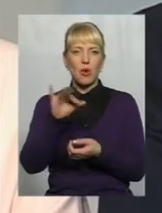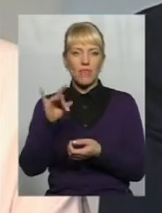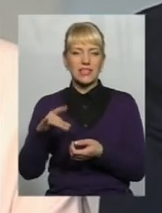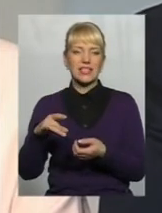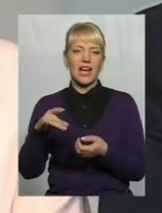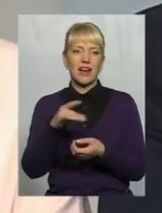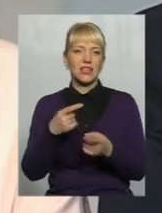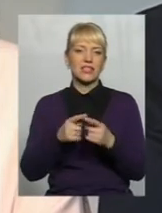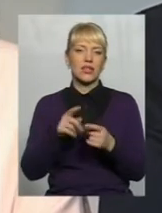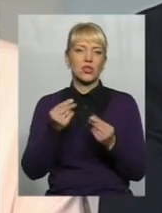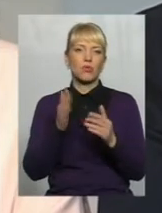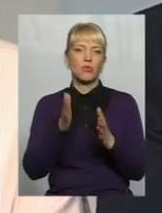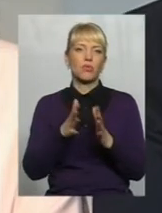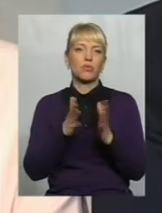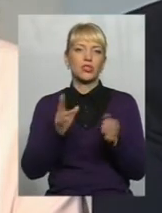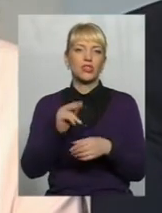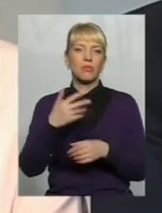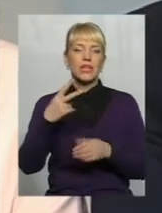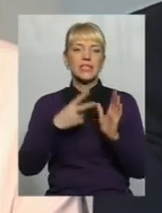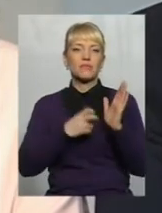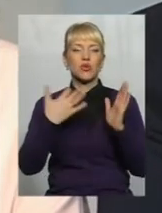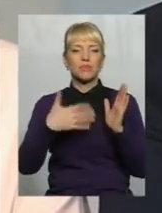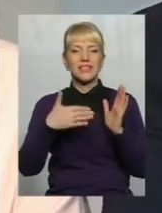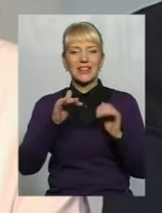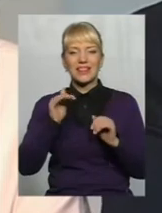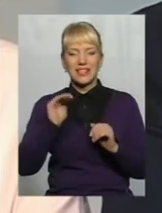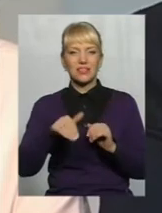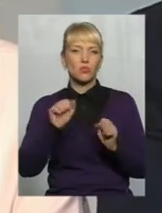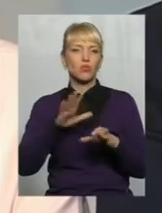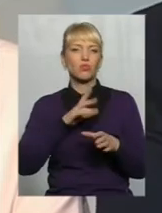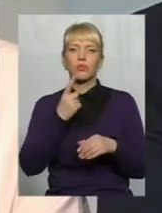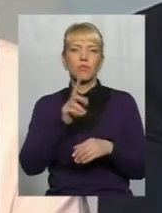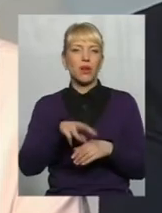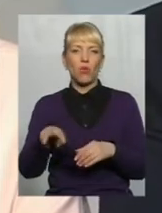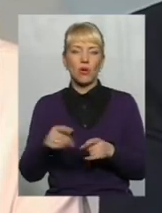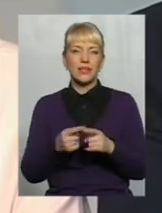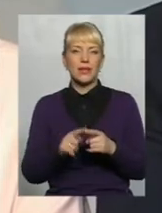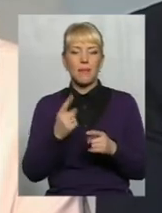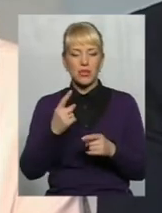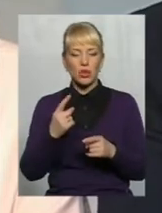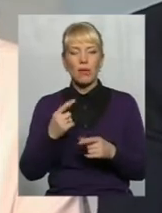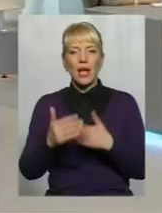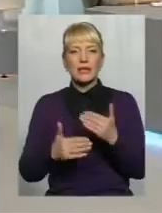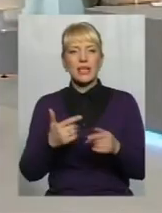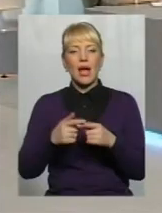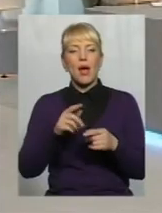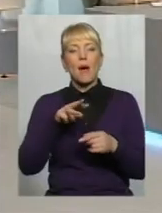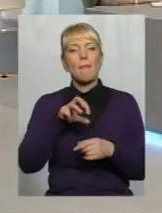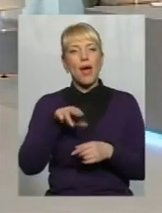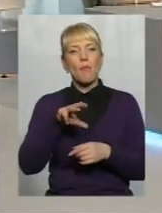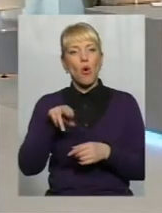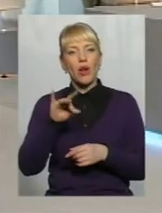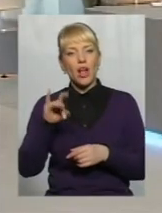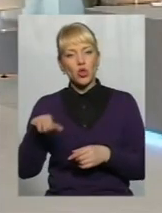більше, ніж 750 тисяч, я думаю, що можливо навіть до мільйона, тому що на першому етапі підписується меморандум Виготовляється кошторис, тоді вже по факту